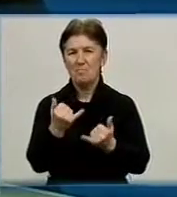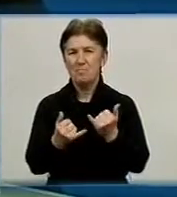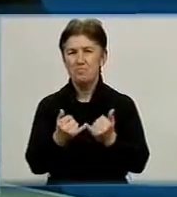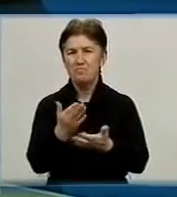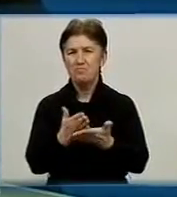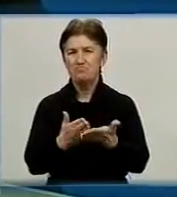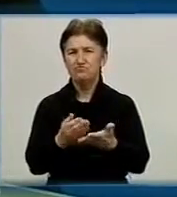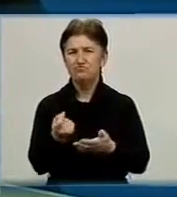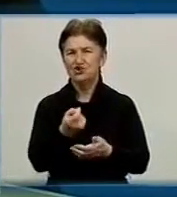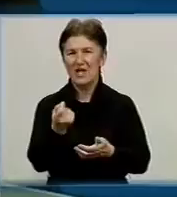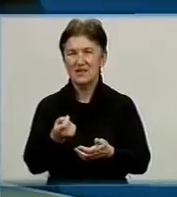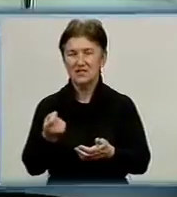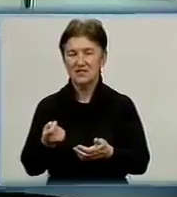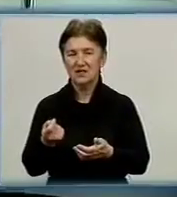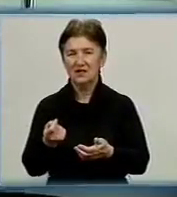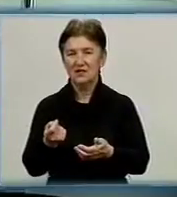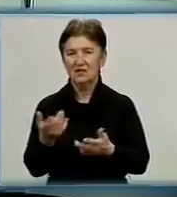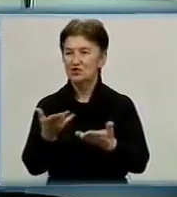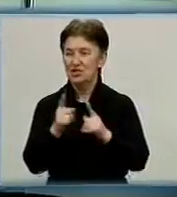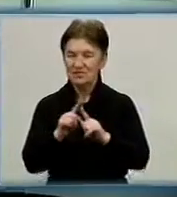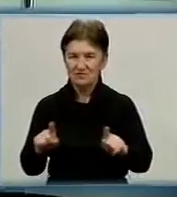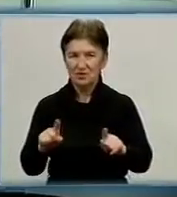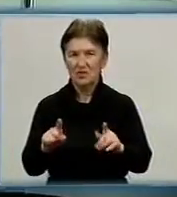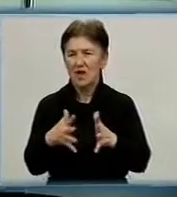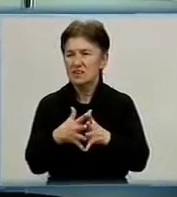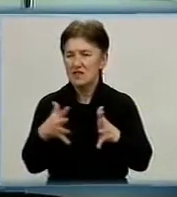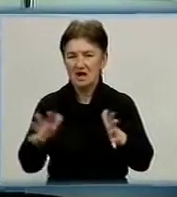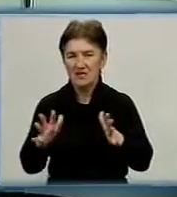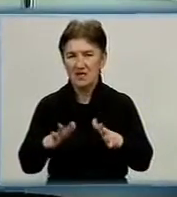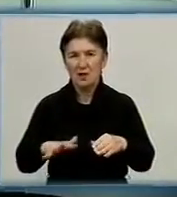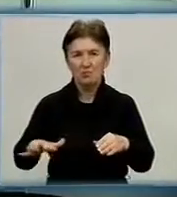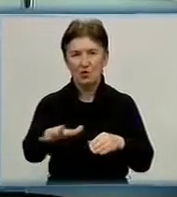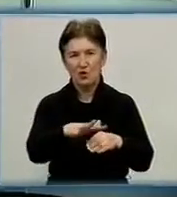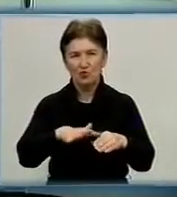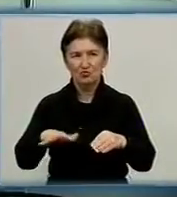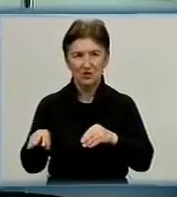Кіровоградщини. Бо, чого не звичайно, невеликі площі її засіваються.